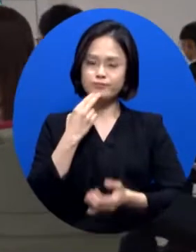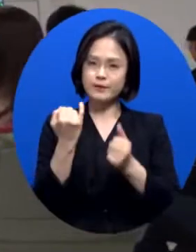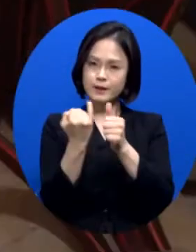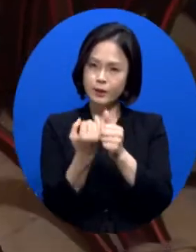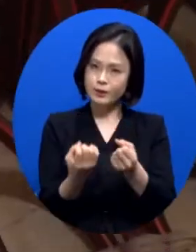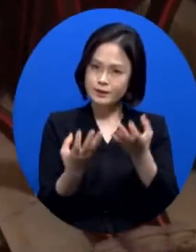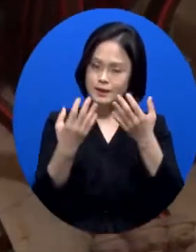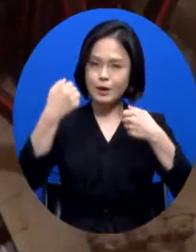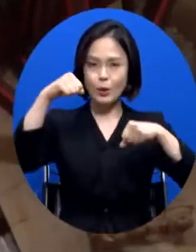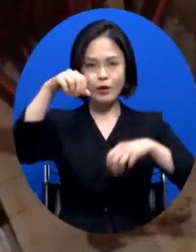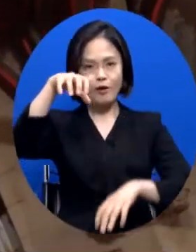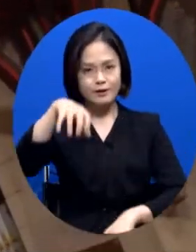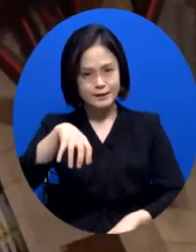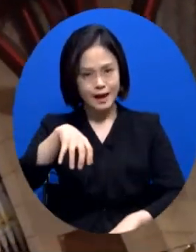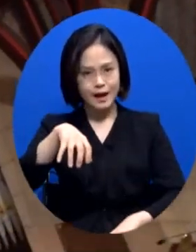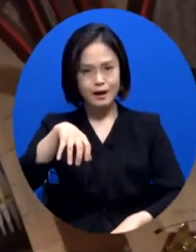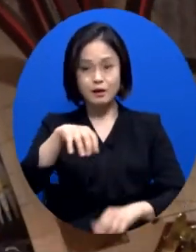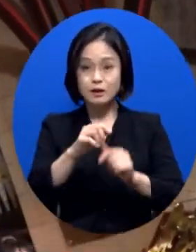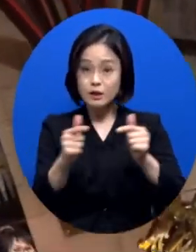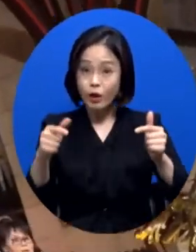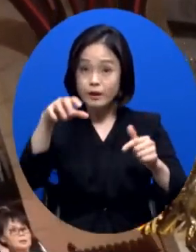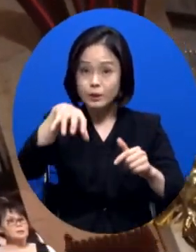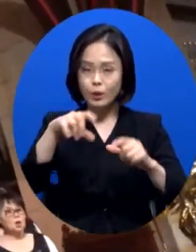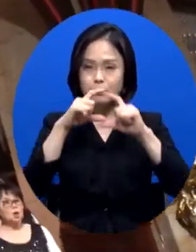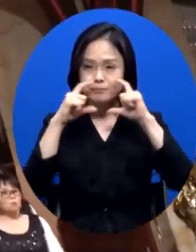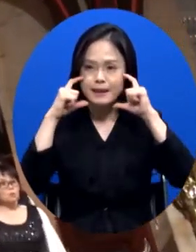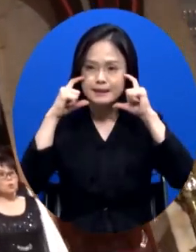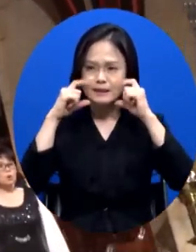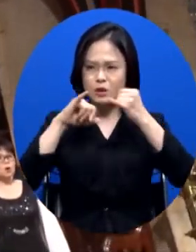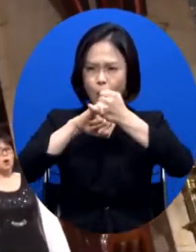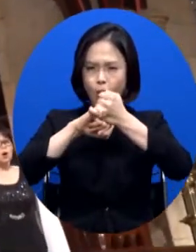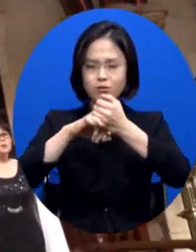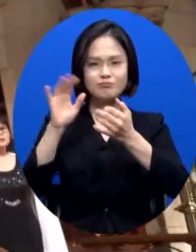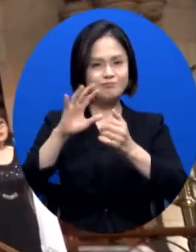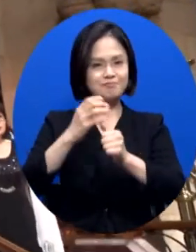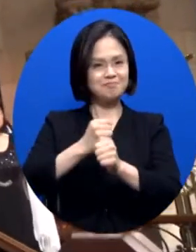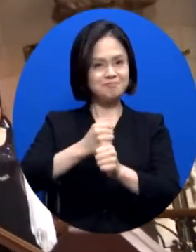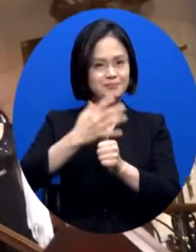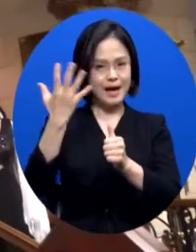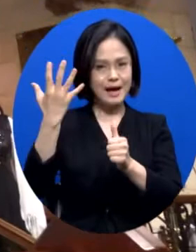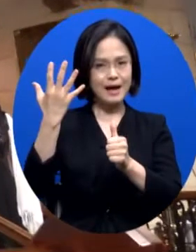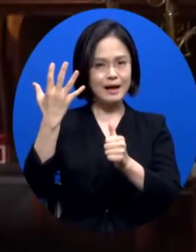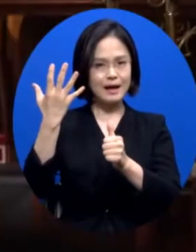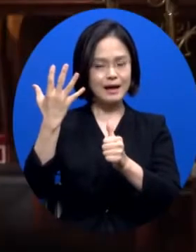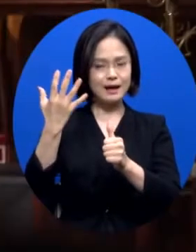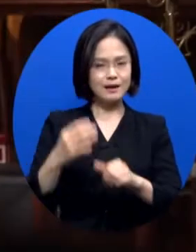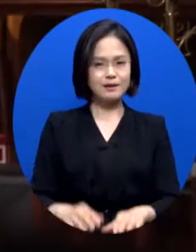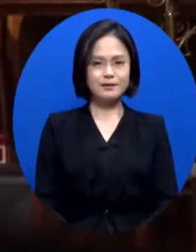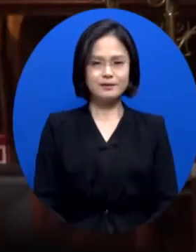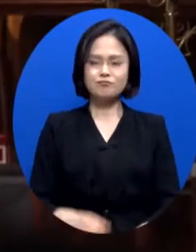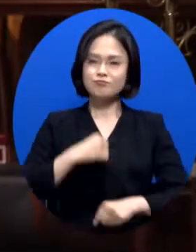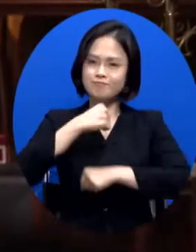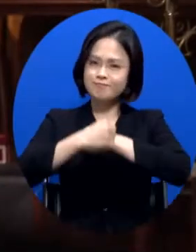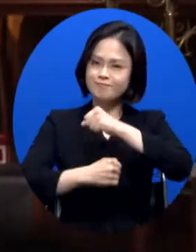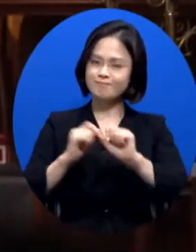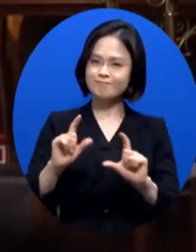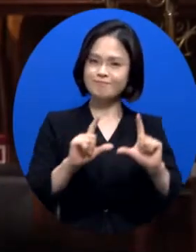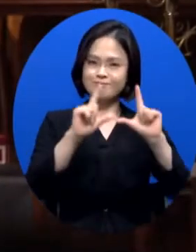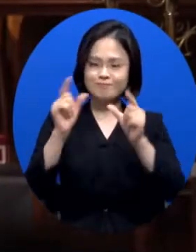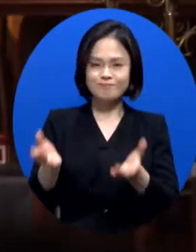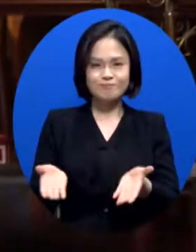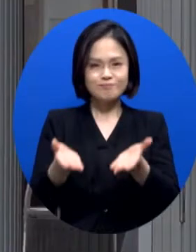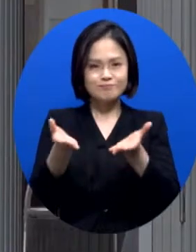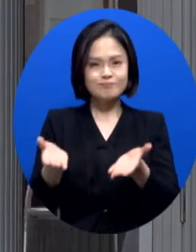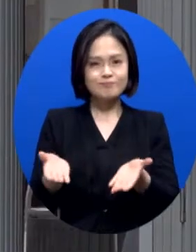공연장에서도 마스크 착용 의무와 제한 인원이 완화되며 코로나19 이전에 자유로운 일상을 영위해왔습니다.